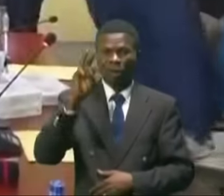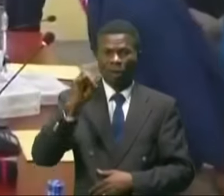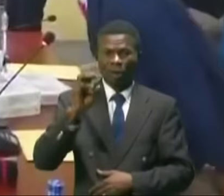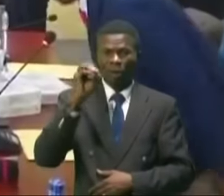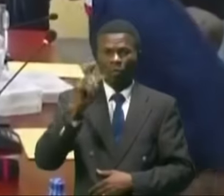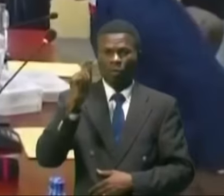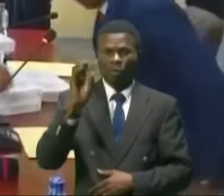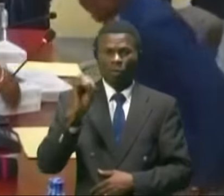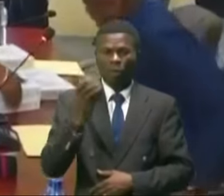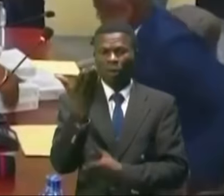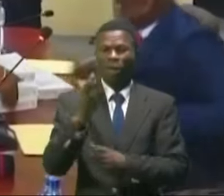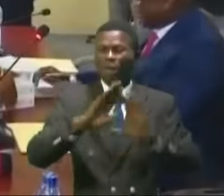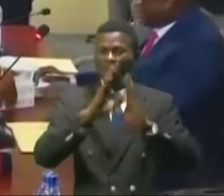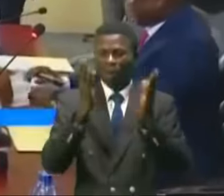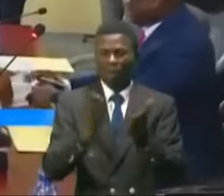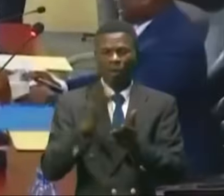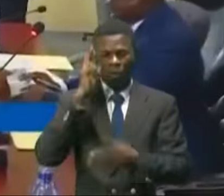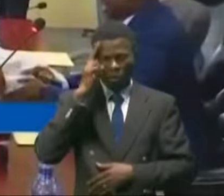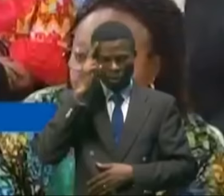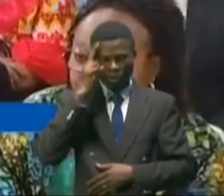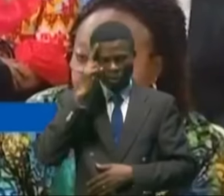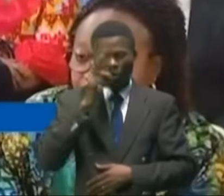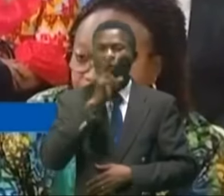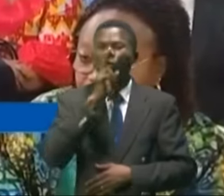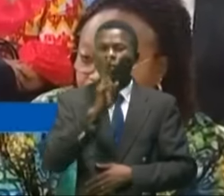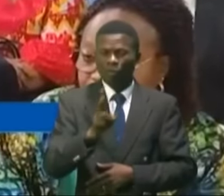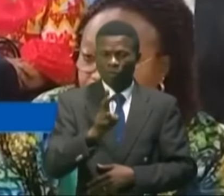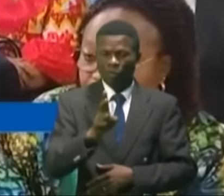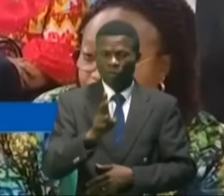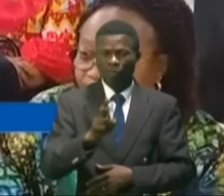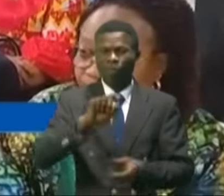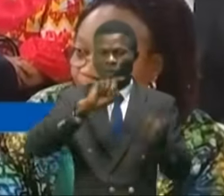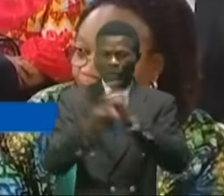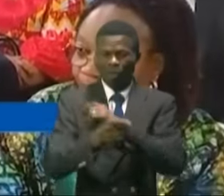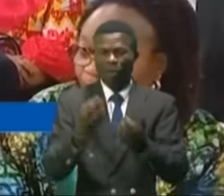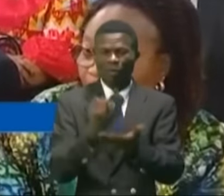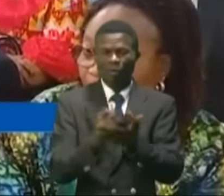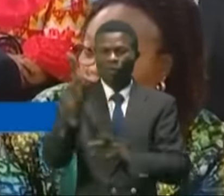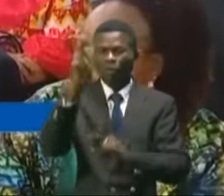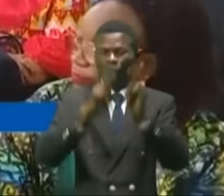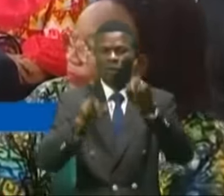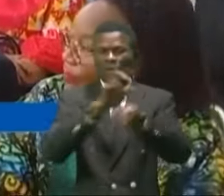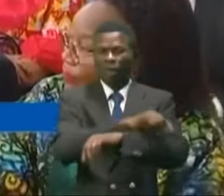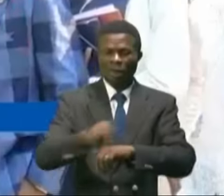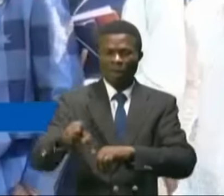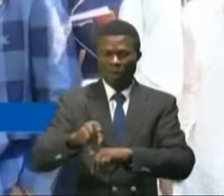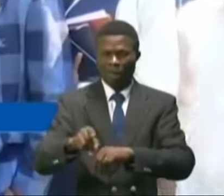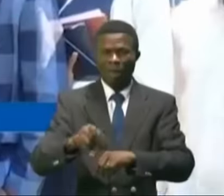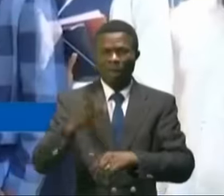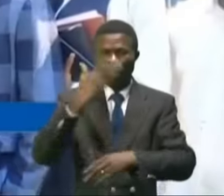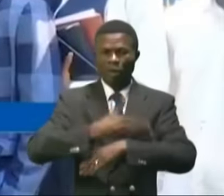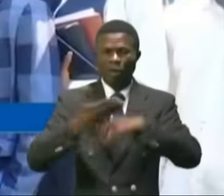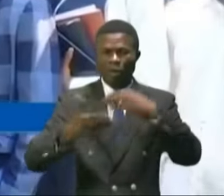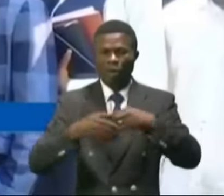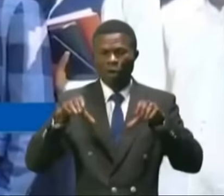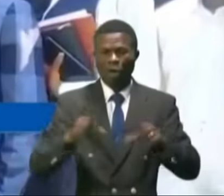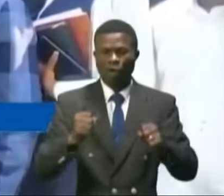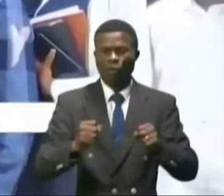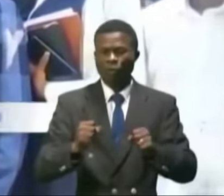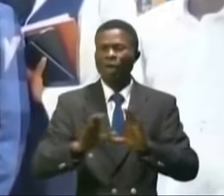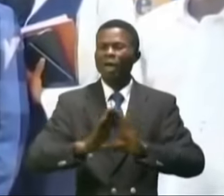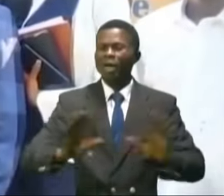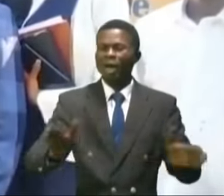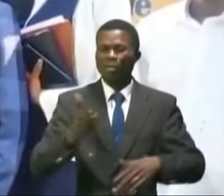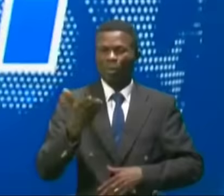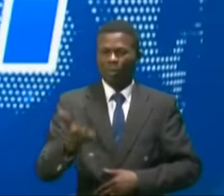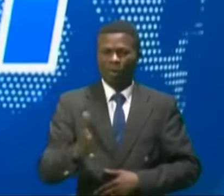exhorté l'assistance à réfléchir sérieusement à la réforme des finances publiques et l'administration pour bâtir un Congo fort et performant.